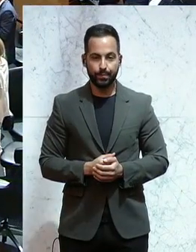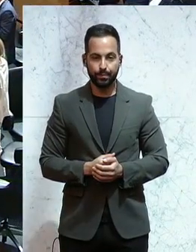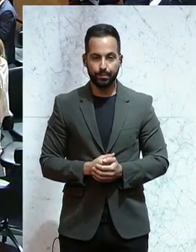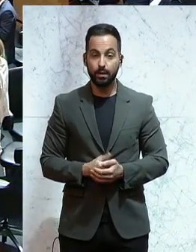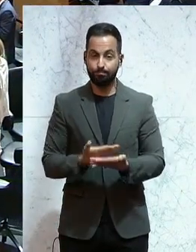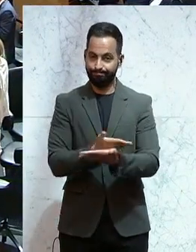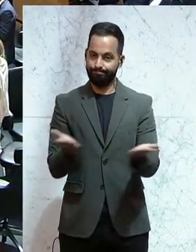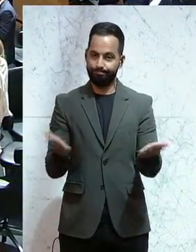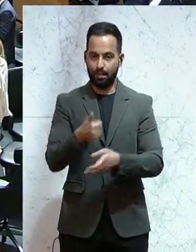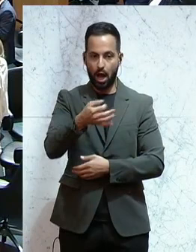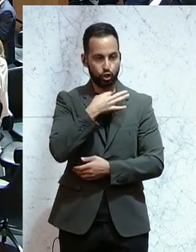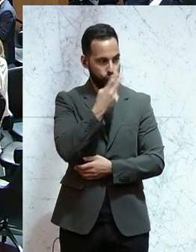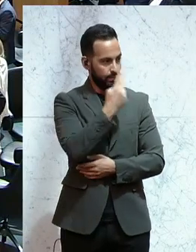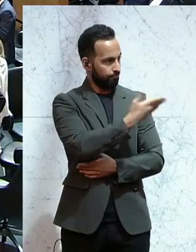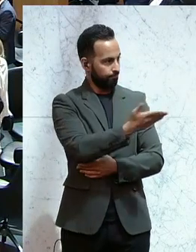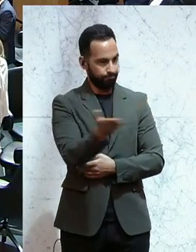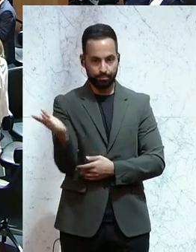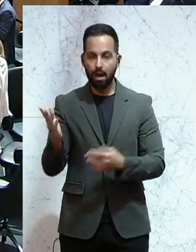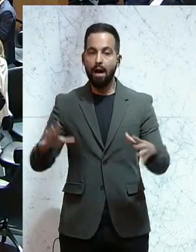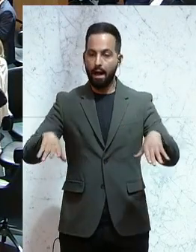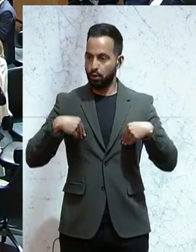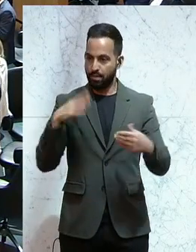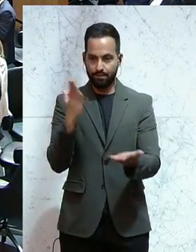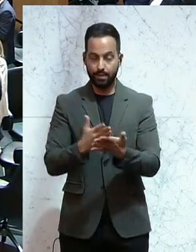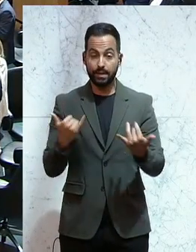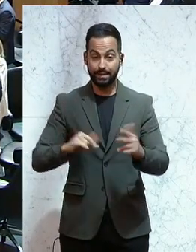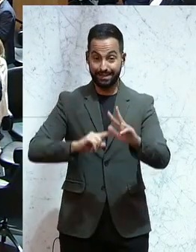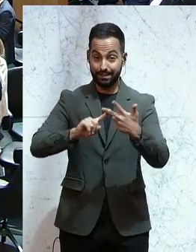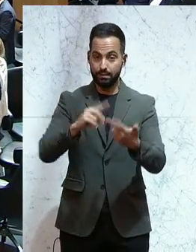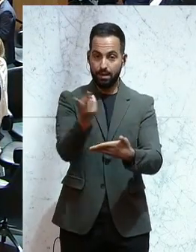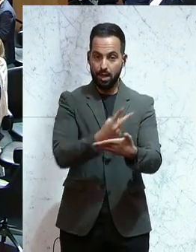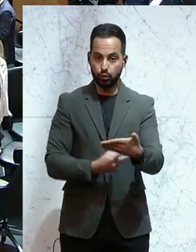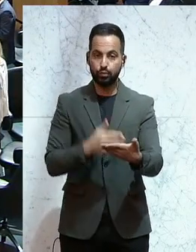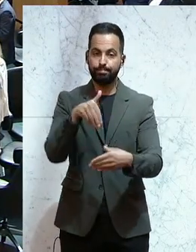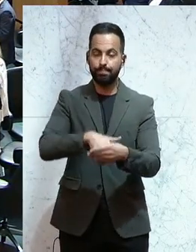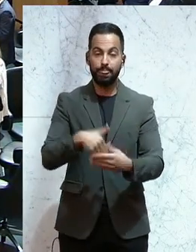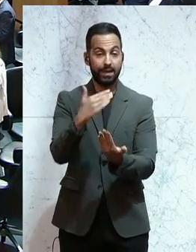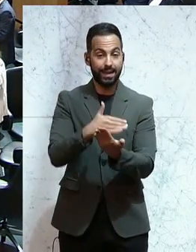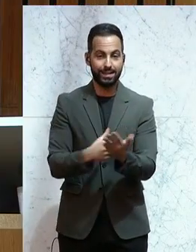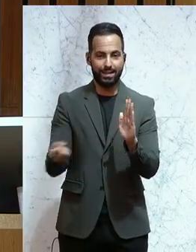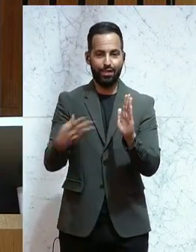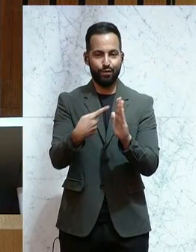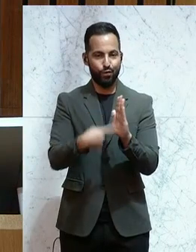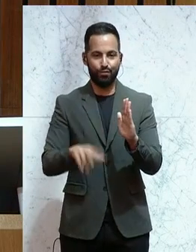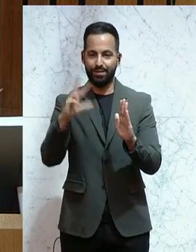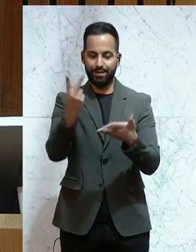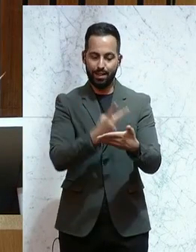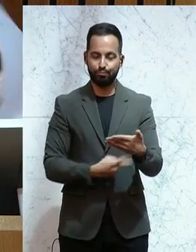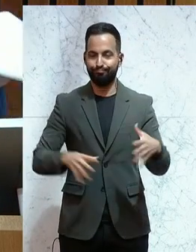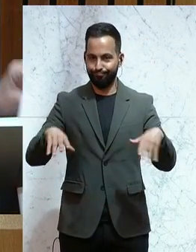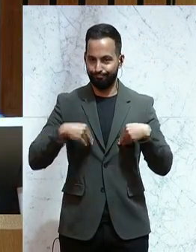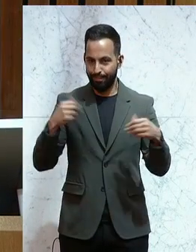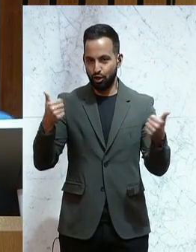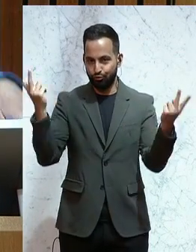Das ist einstimmig, so angenommen, wir kommen sogleich zur dritten Lesung. Der Gesetzentwurf ist in dritter Lesung